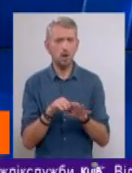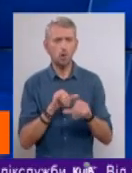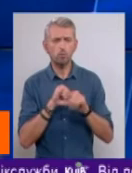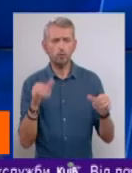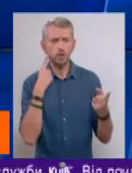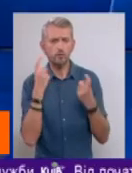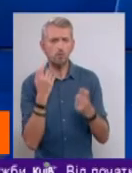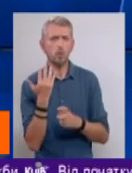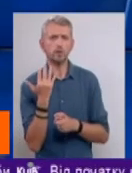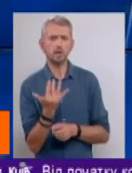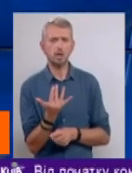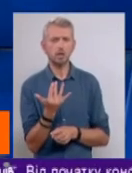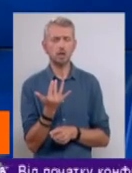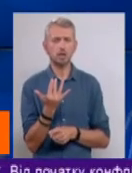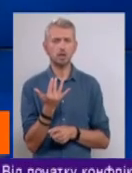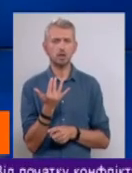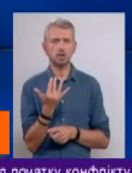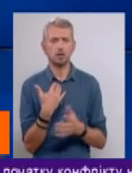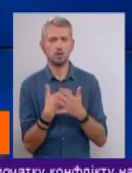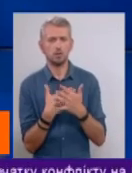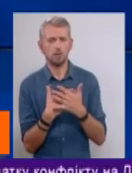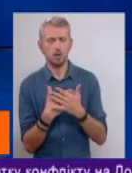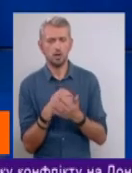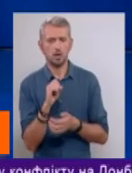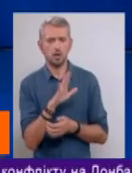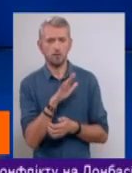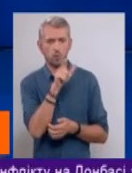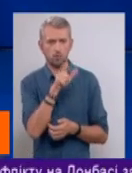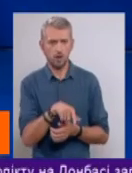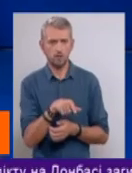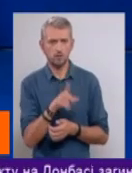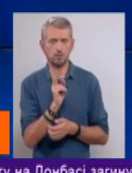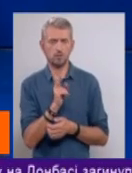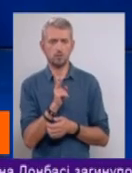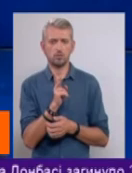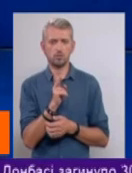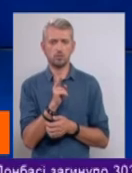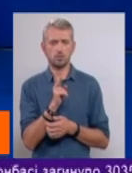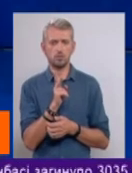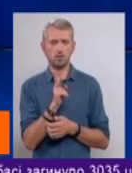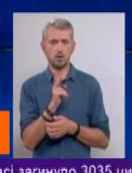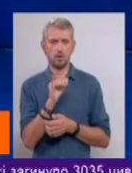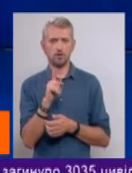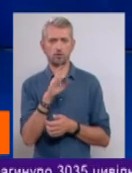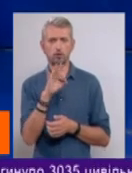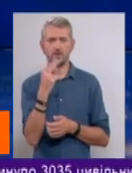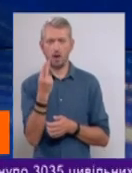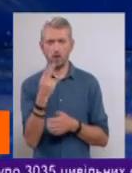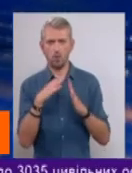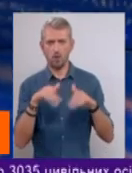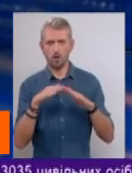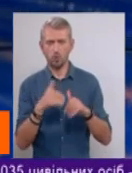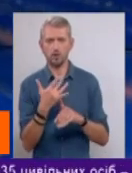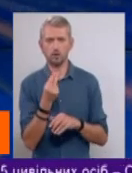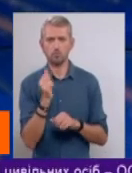інформацію, скільки там, наприклад, європейці, які вийшли з того ж, скажімо, так би соціалістичного лагеря, скільки вони можуть